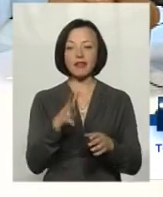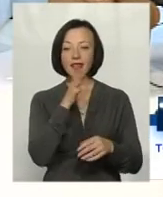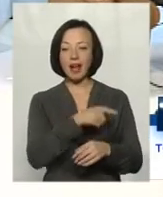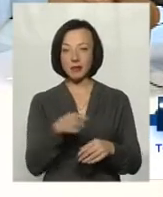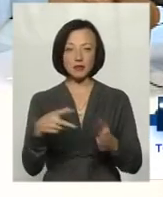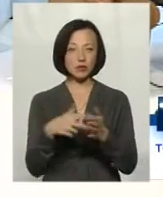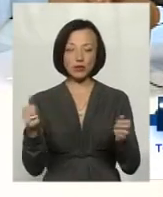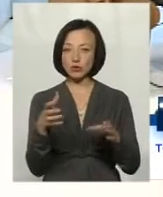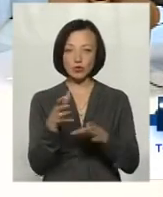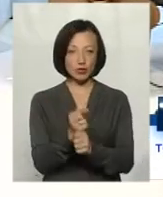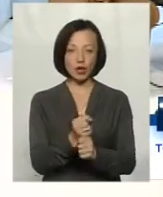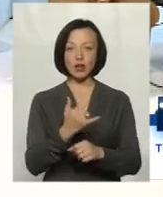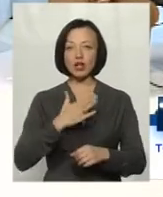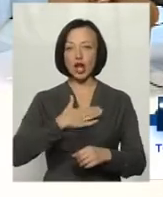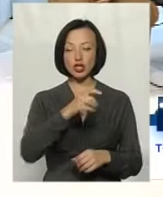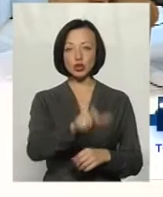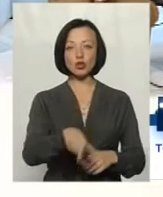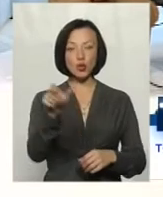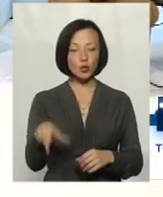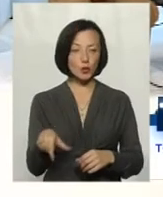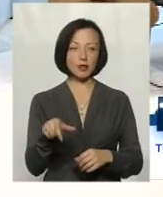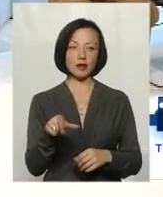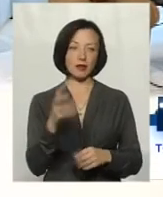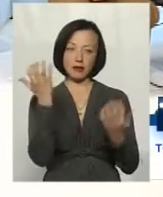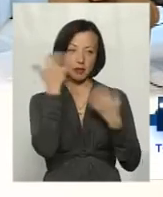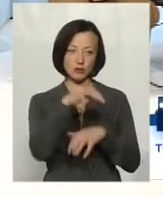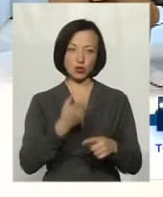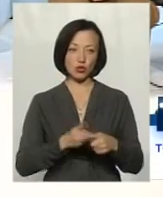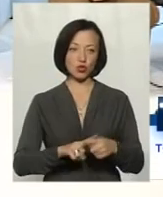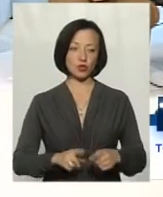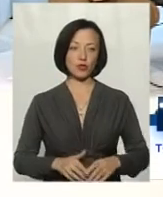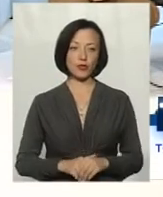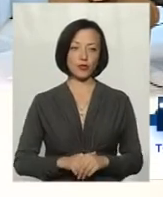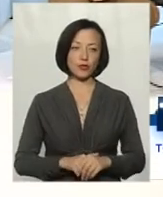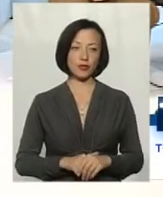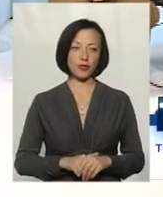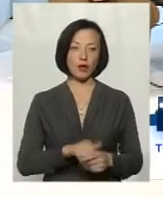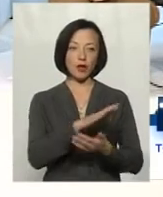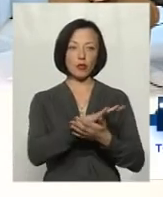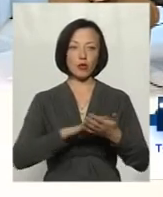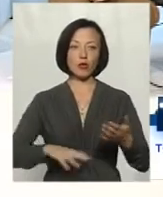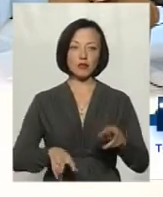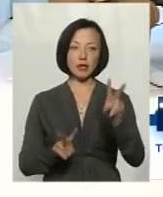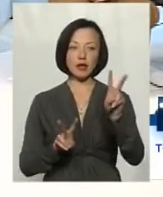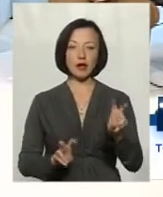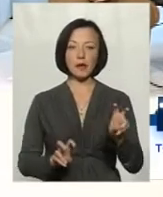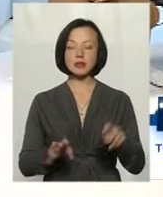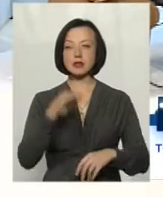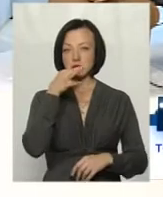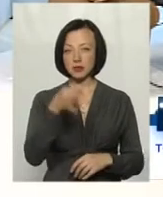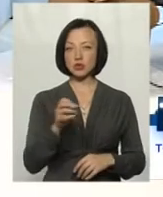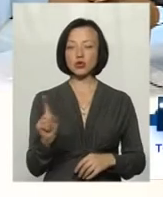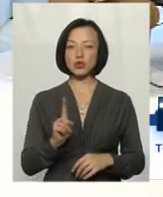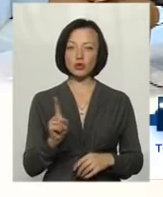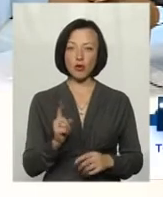Звичайно, їх навіть наші мешканці не замічають. В продовження теми, пан Вячеслав зазначив,